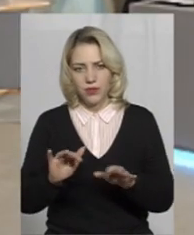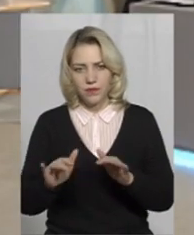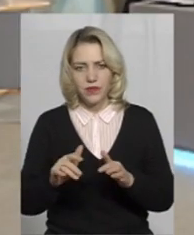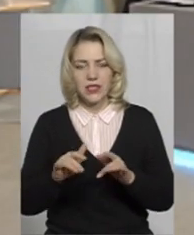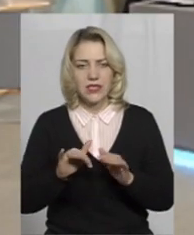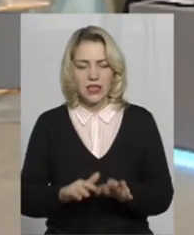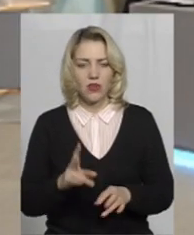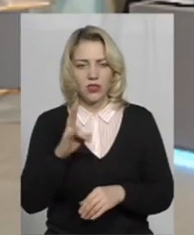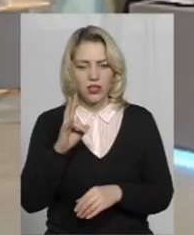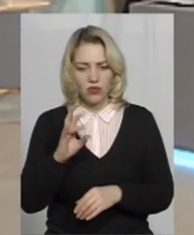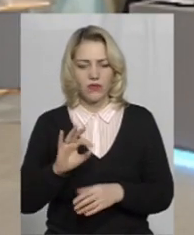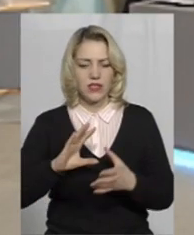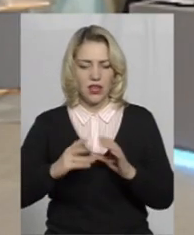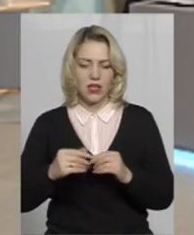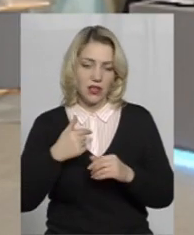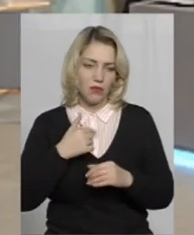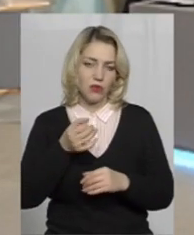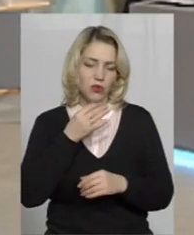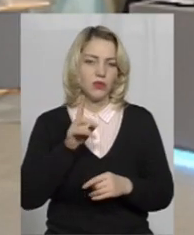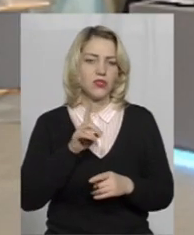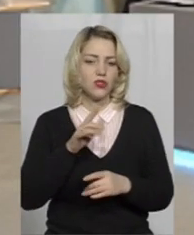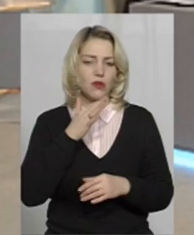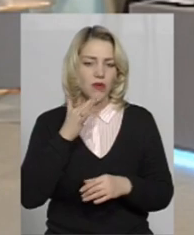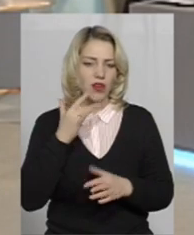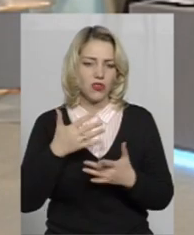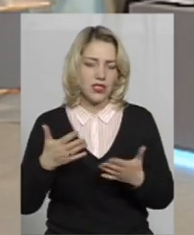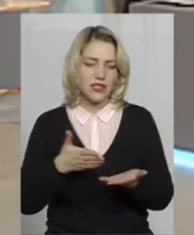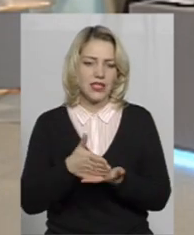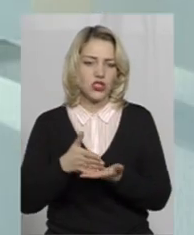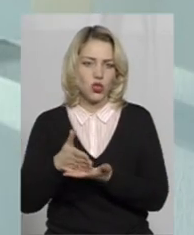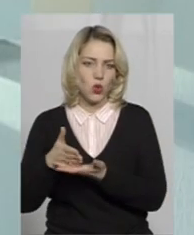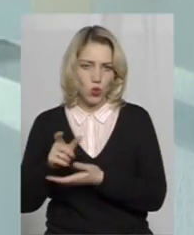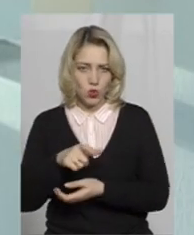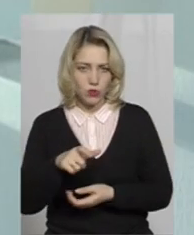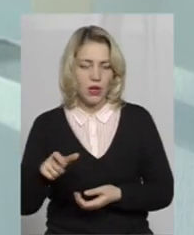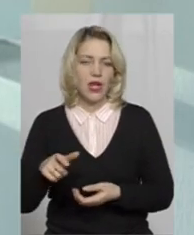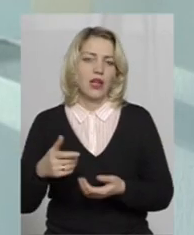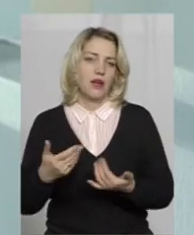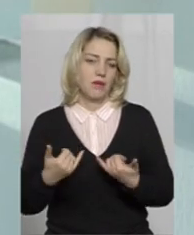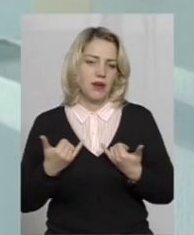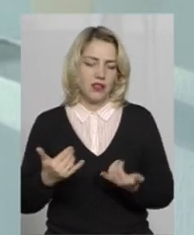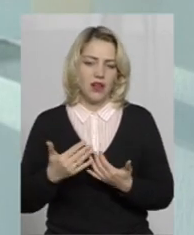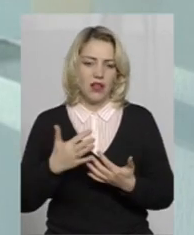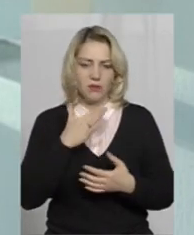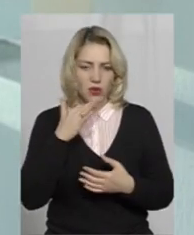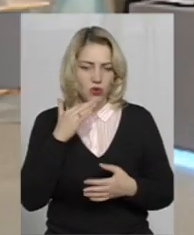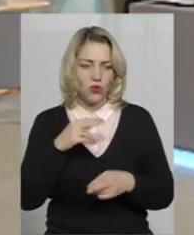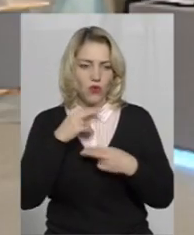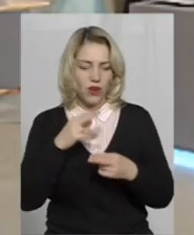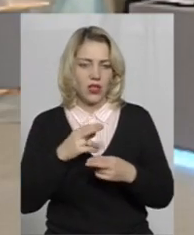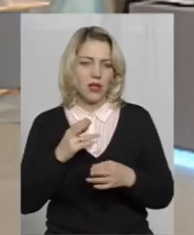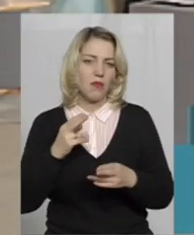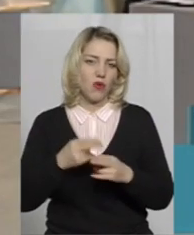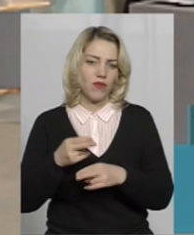Ми в свою чергу, і взагалі нам подобається, що дуже багато різних служб зараз все більше приділяють уваги саме профілактики.